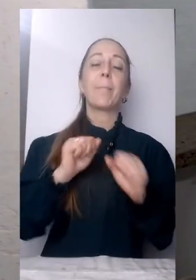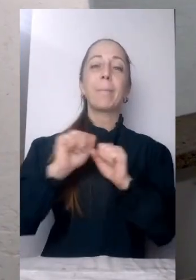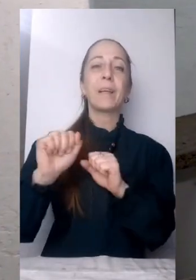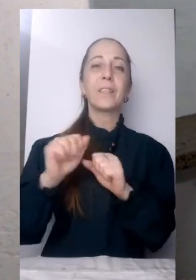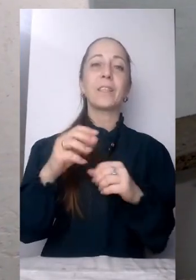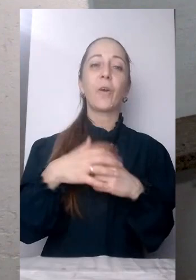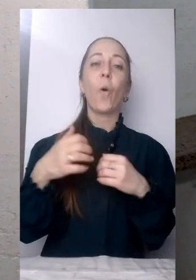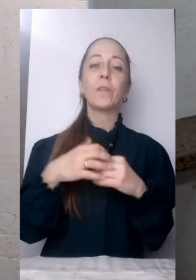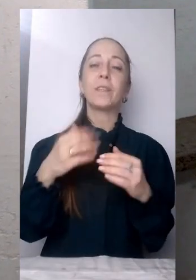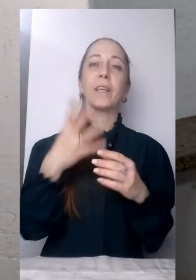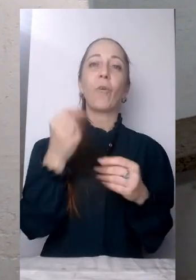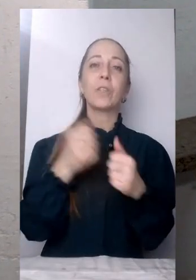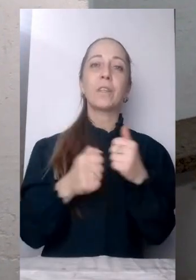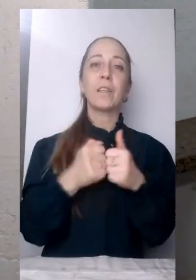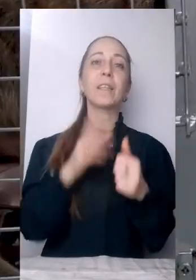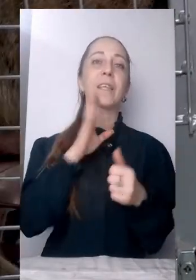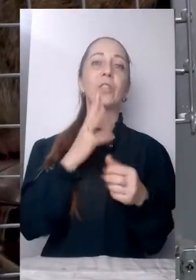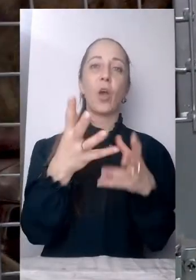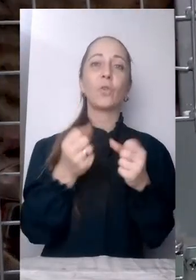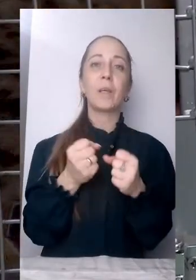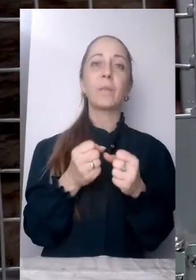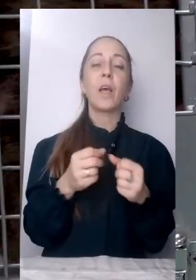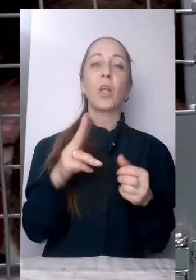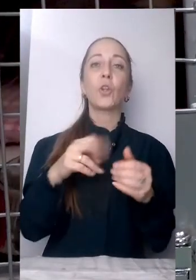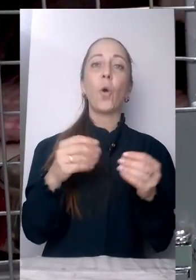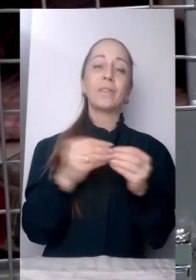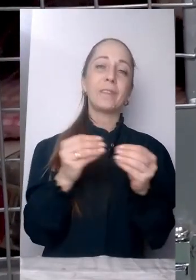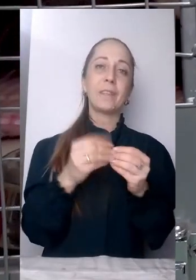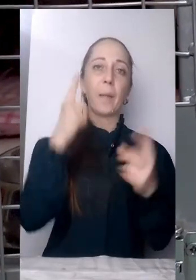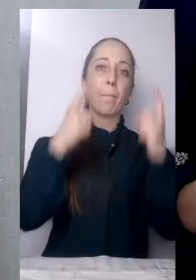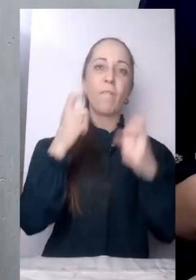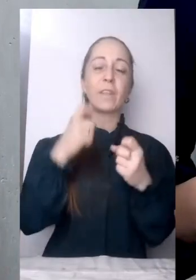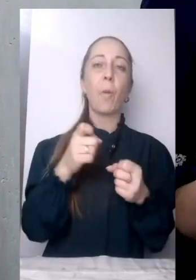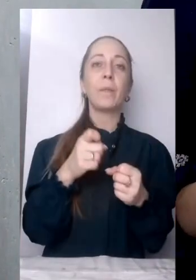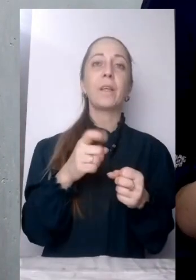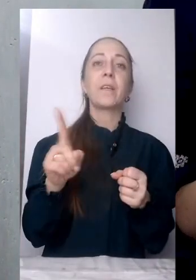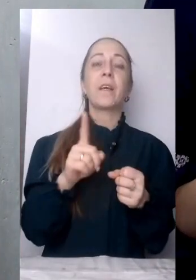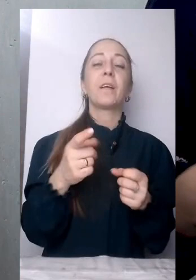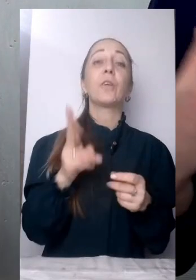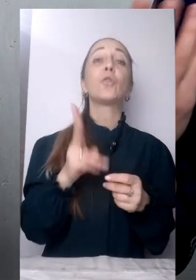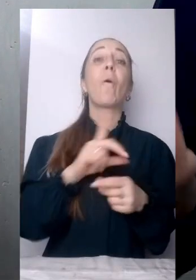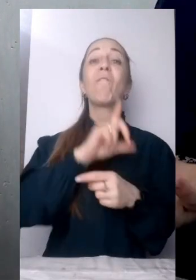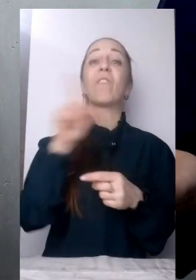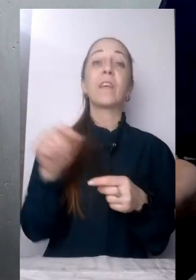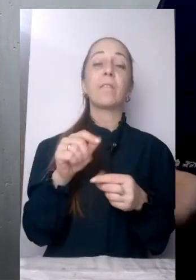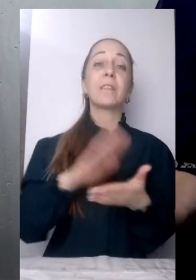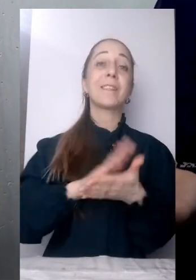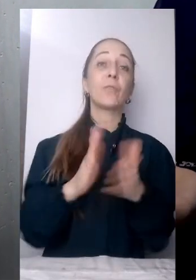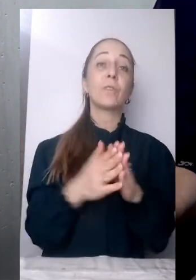дівчина отримує до десятка повідомлені з проханням забрати тварину тих, хто виїхав. Ситуація з тими тваринами, які